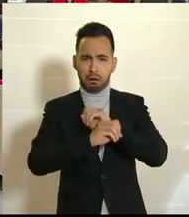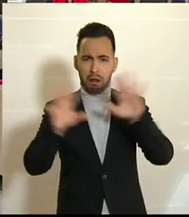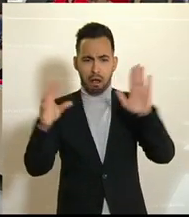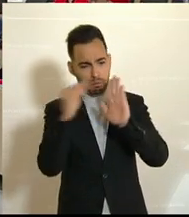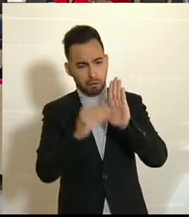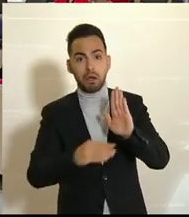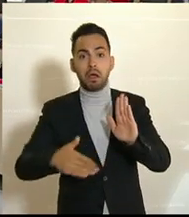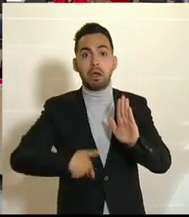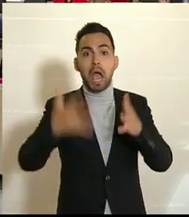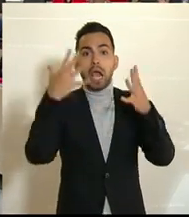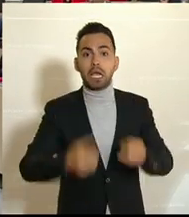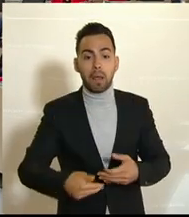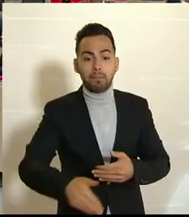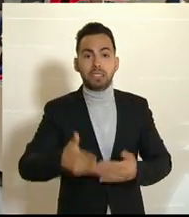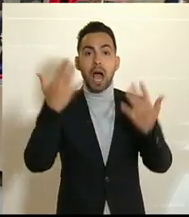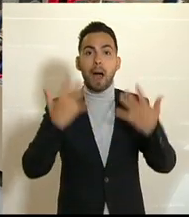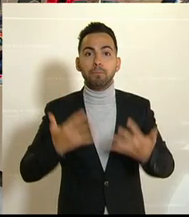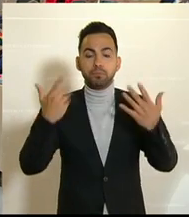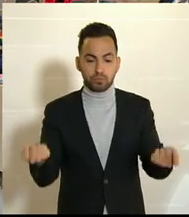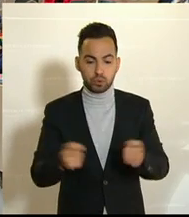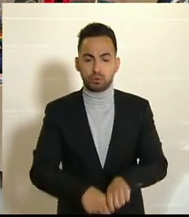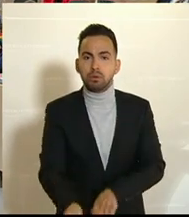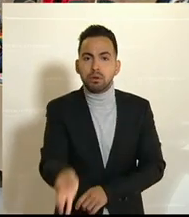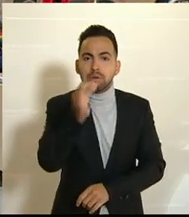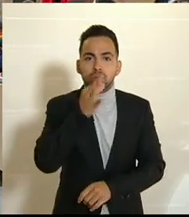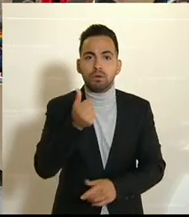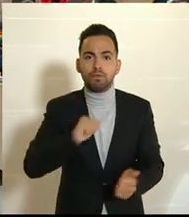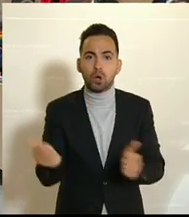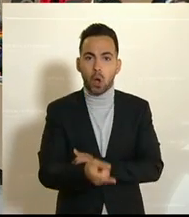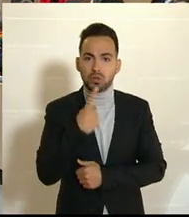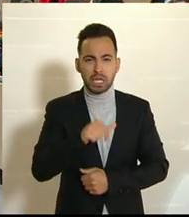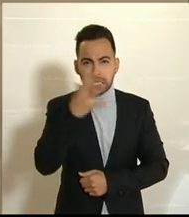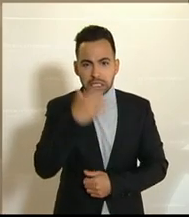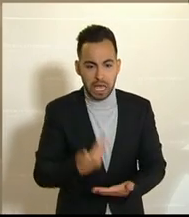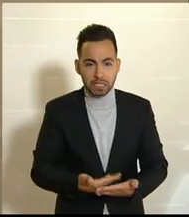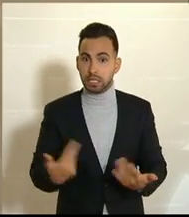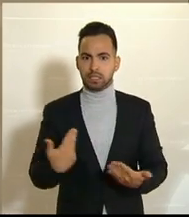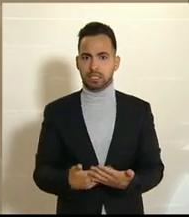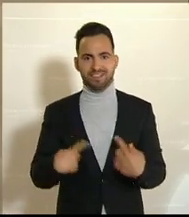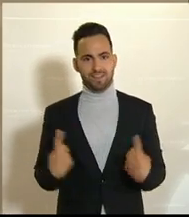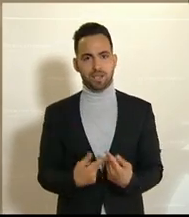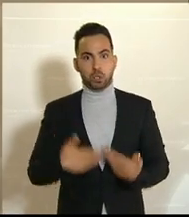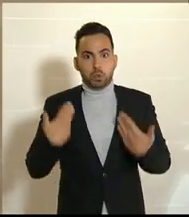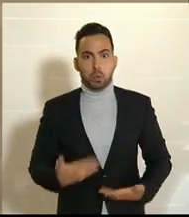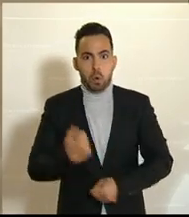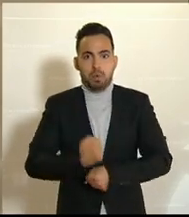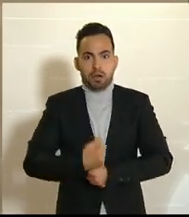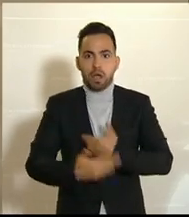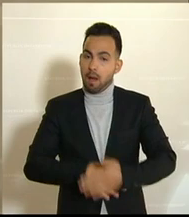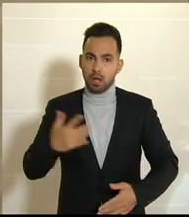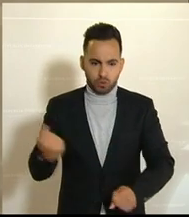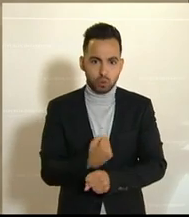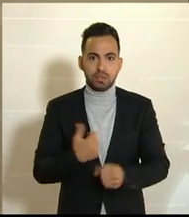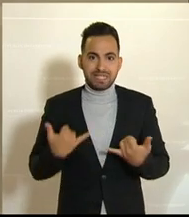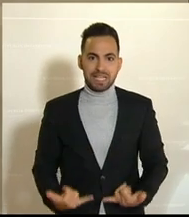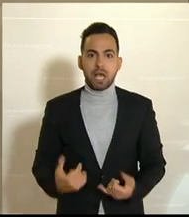Abrechnung am Ende des Tages wirklich aussehen wird. Es wäre unseriös und daher machen wir das nicht. Wir beschließen aber, dass Budget das